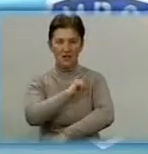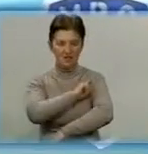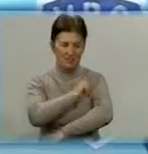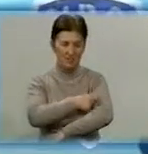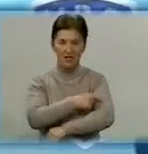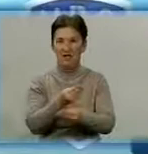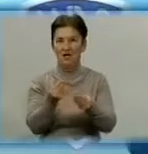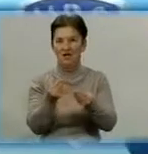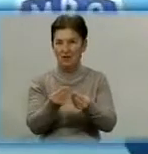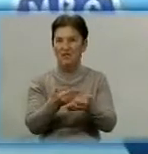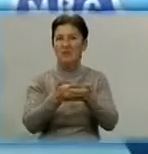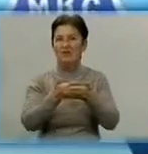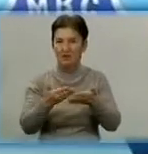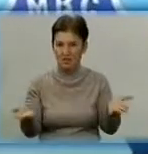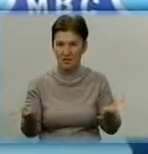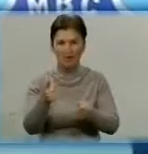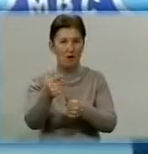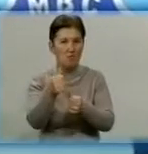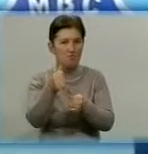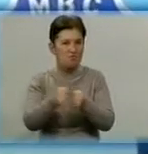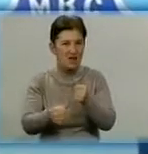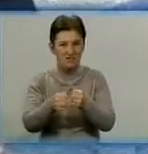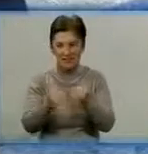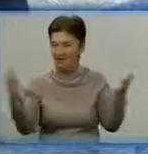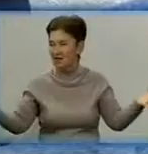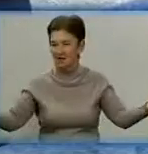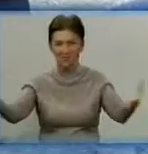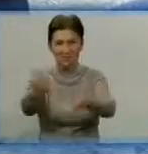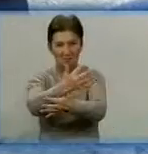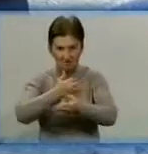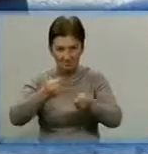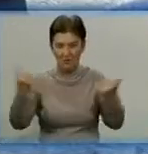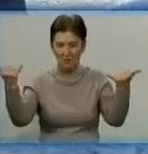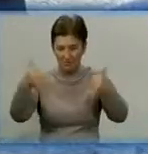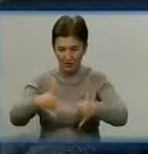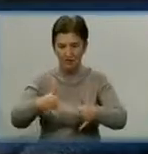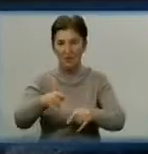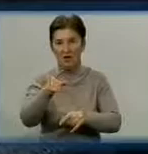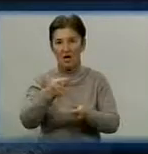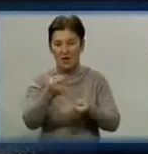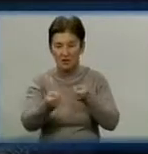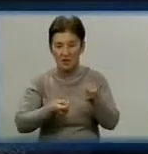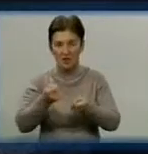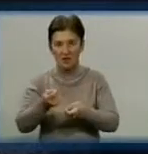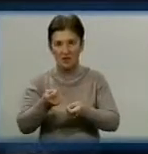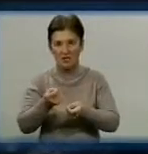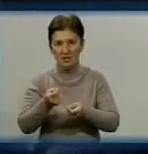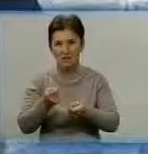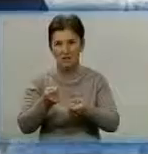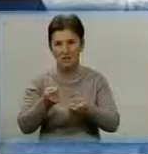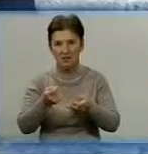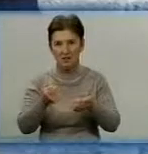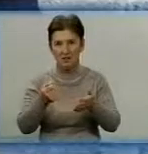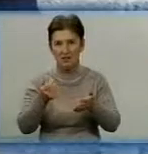все, бензин вже з усіх машин послівали, виїхали. Нині Кирило одуже, але деталі аварії досі не може пригадати.